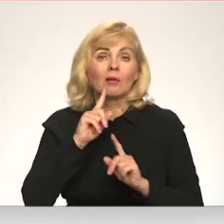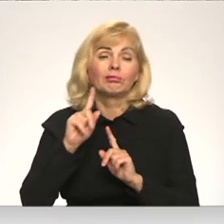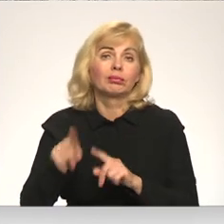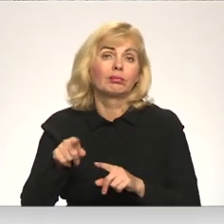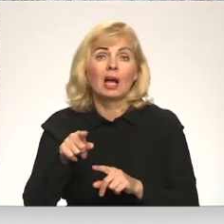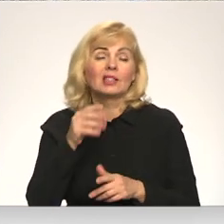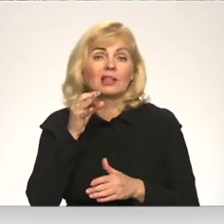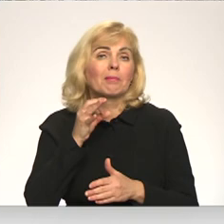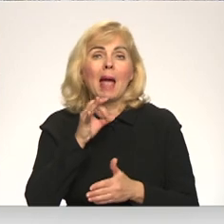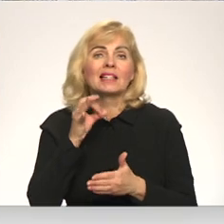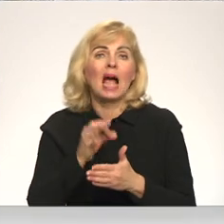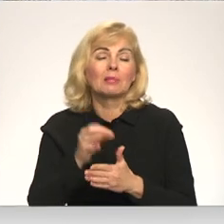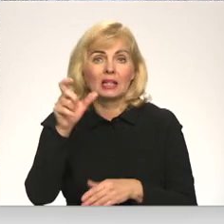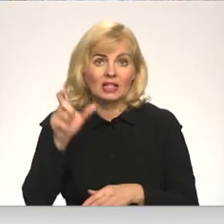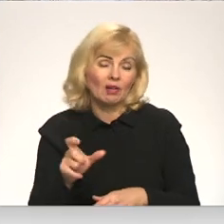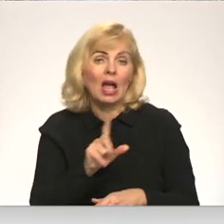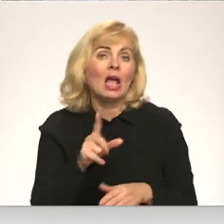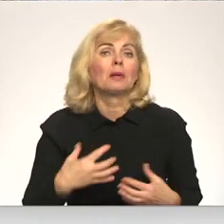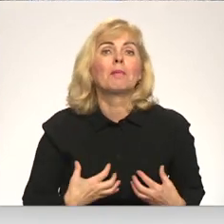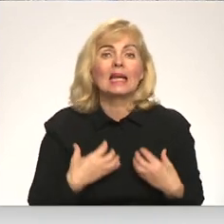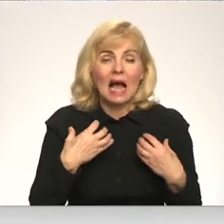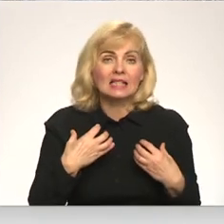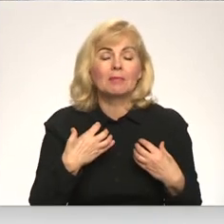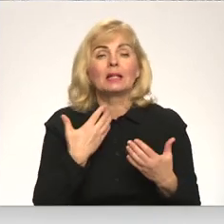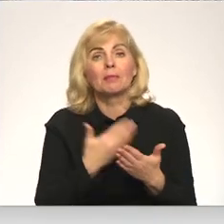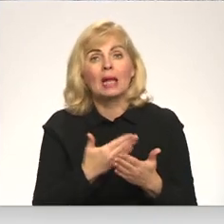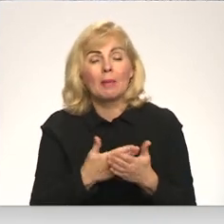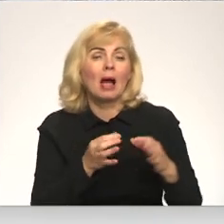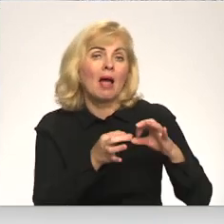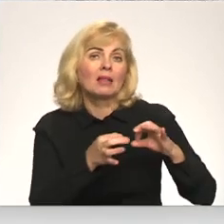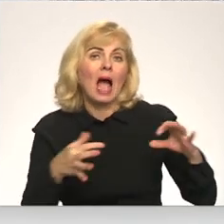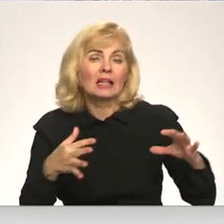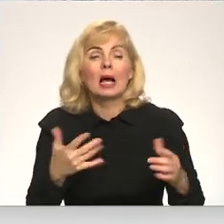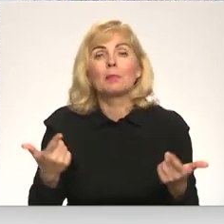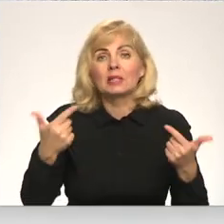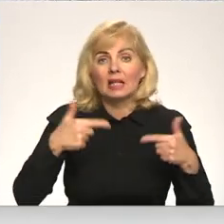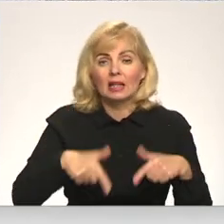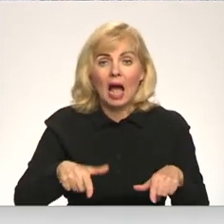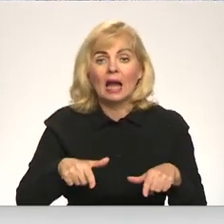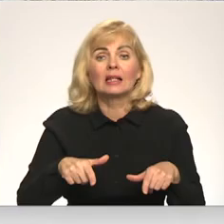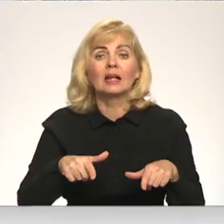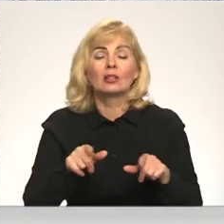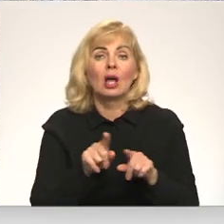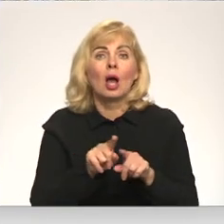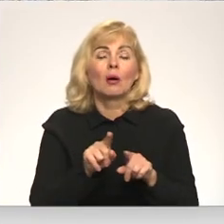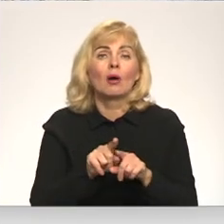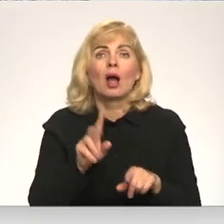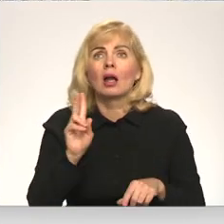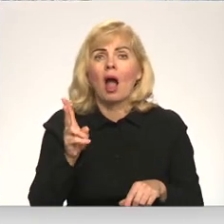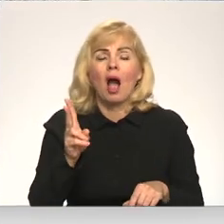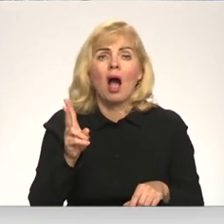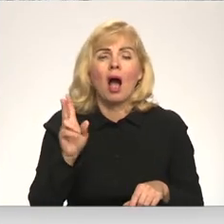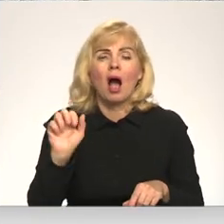rokās. Dramatiskākais piemērs neatkarības laikā mums ir kauts mindes muiža, kur,